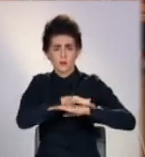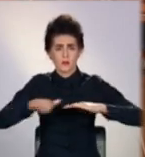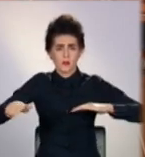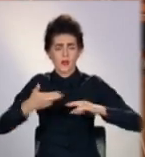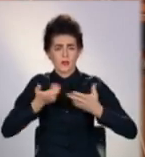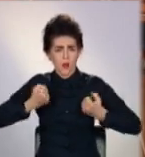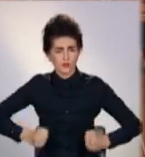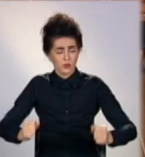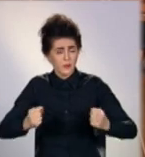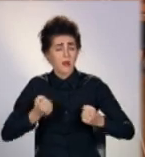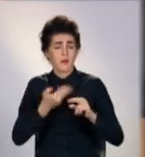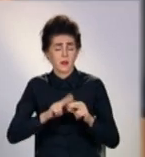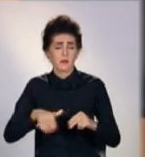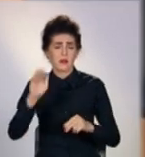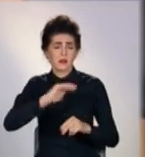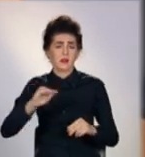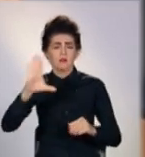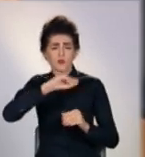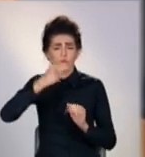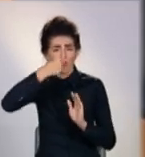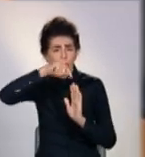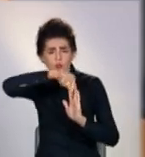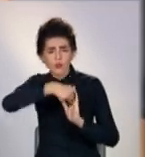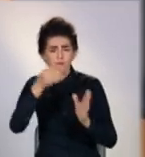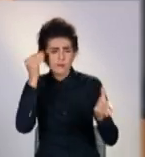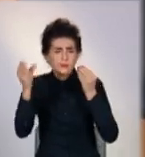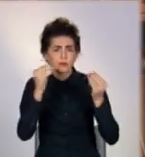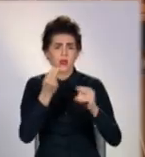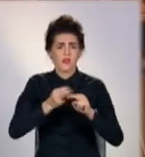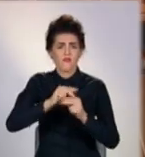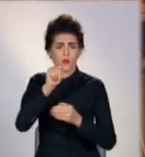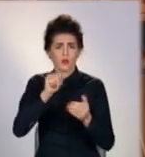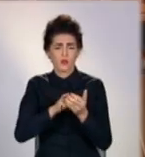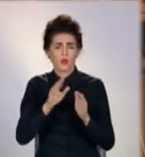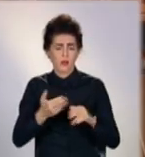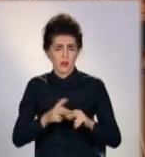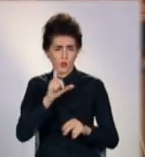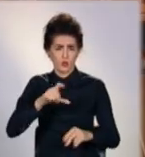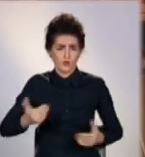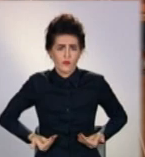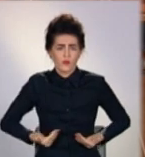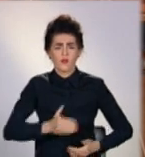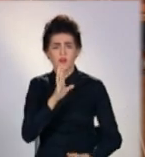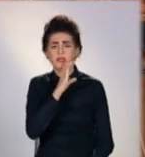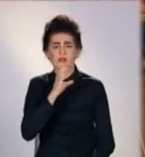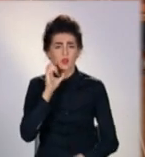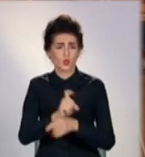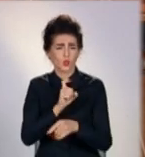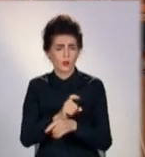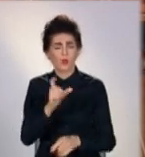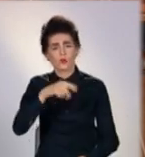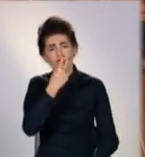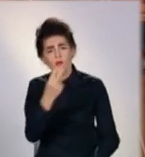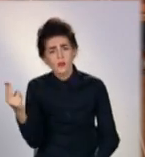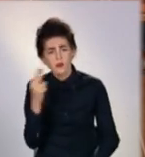качеля. І, звісно, діти глибше вникали в цей вопрос. У жителі Северодонецка ходило все в привычку. Жителі ходять,